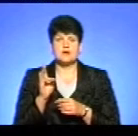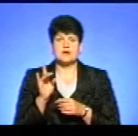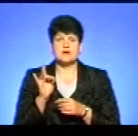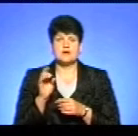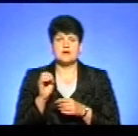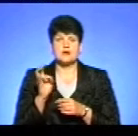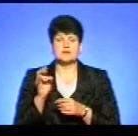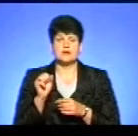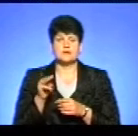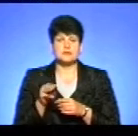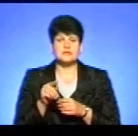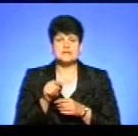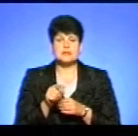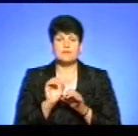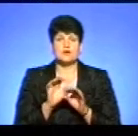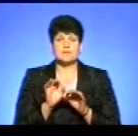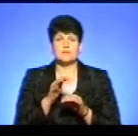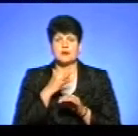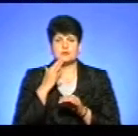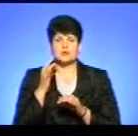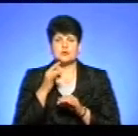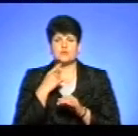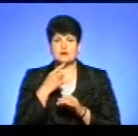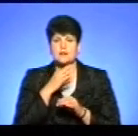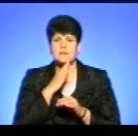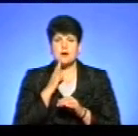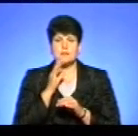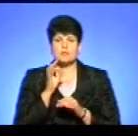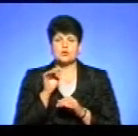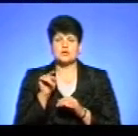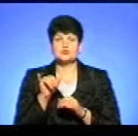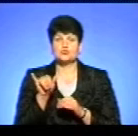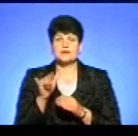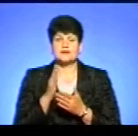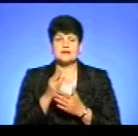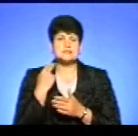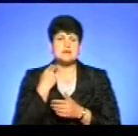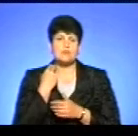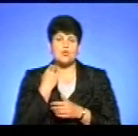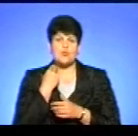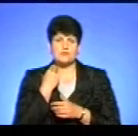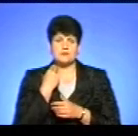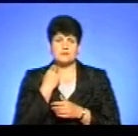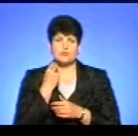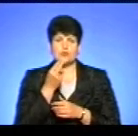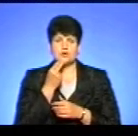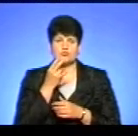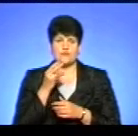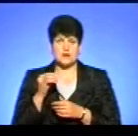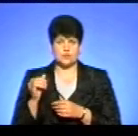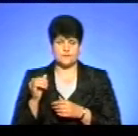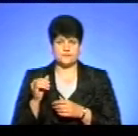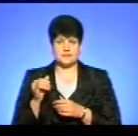з її пояснення неодноразово говорила мамі про те, що у неї є заборгованість по харчуванню.